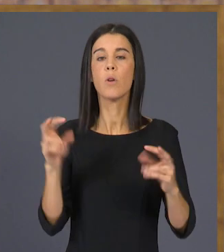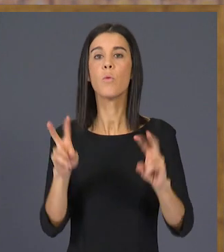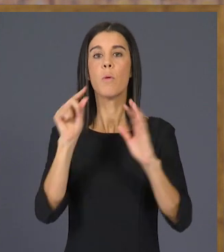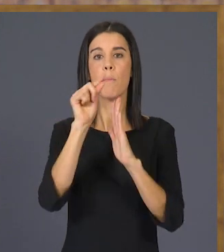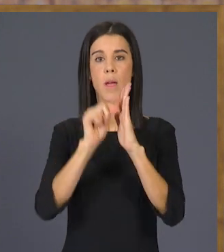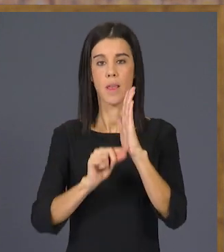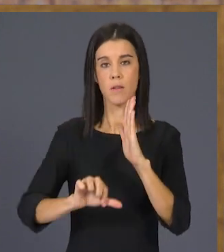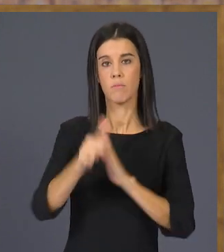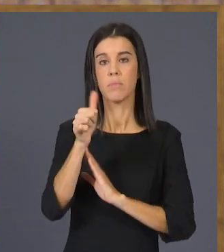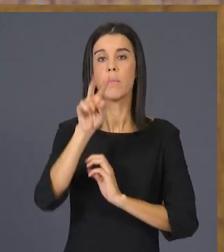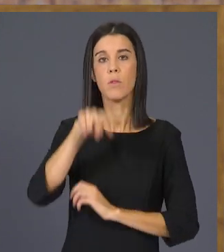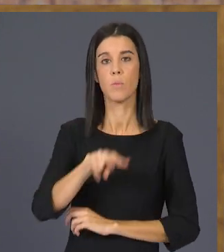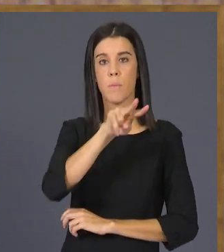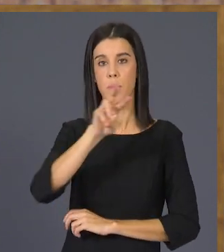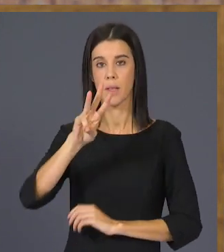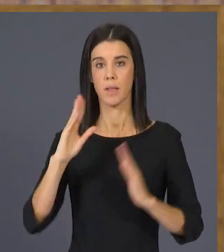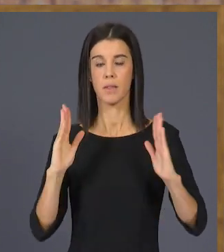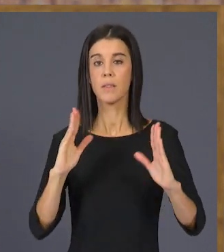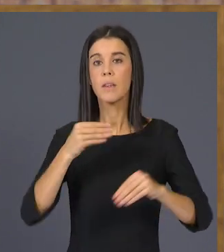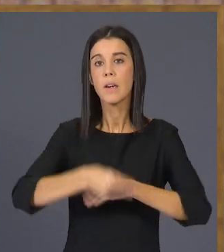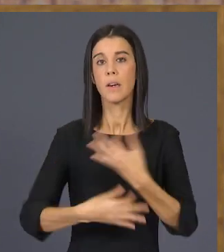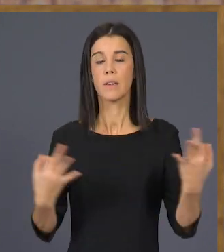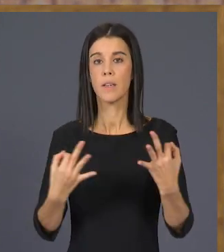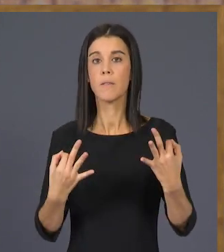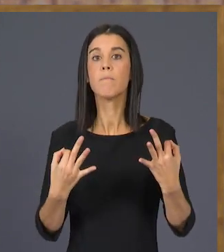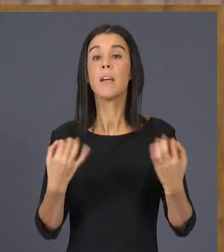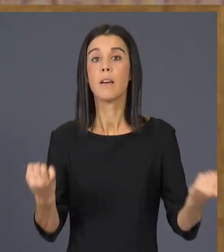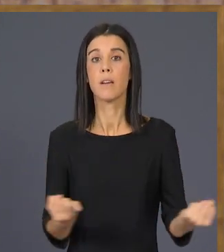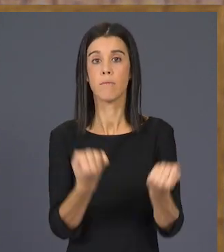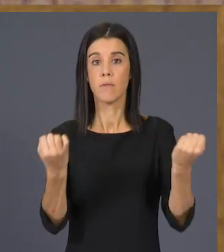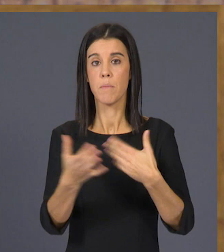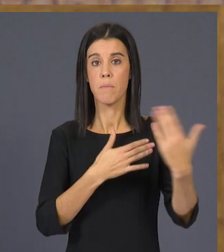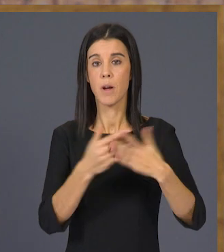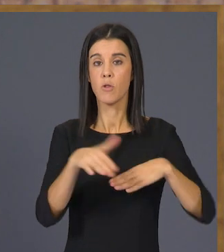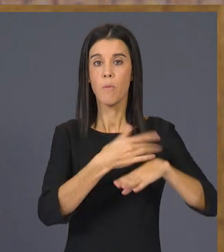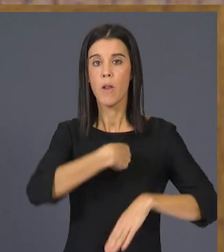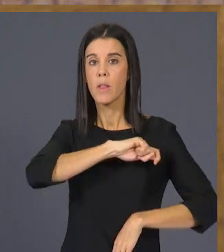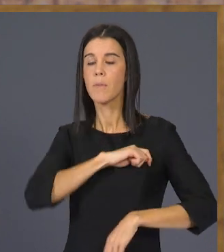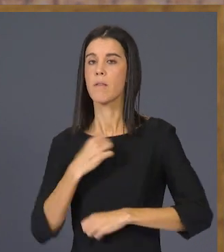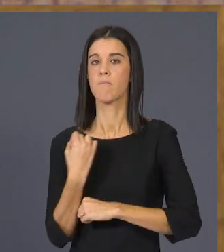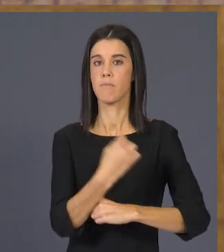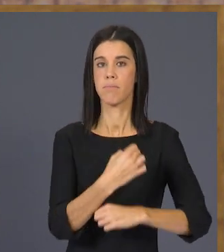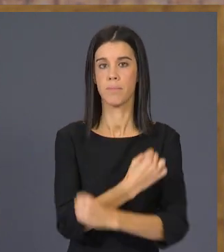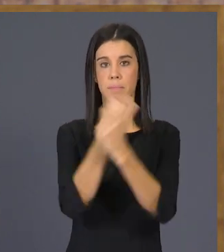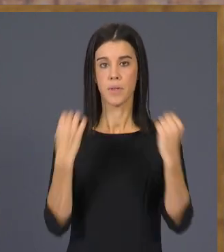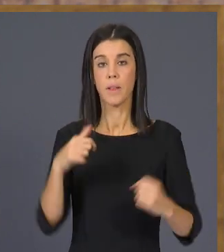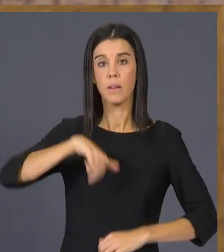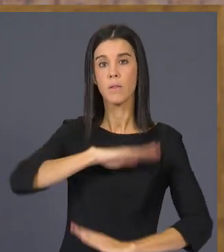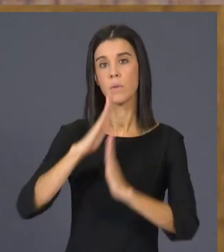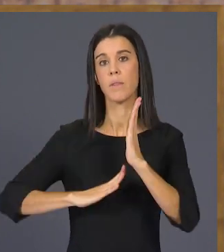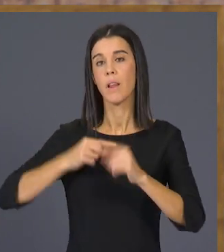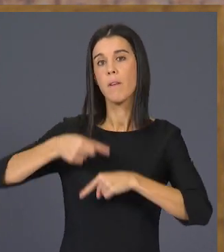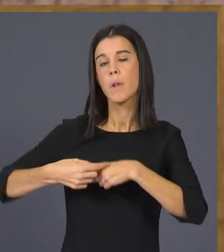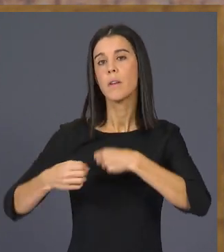per a l'any 23 que reforcin les accions empreses també pel govern d'Espanya. A la comunitat valenciana, les famílies